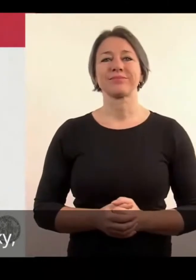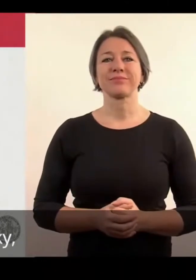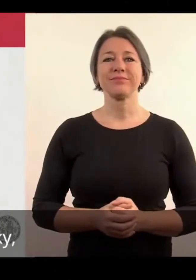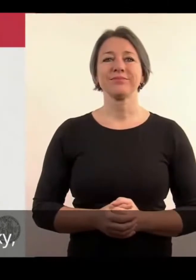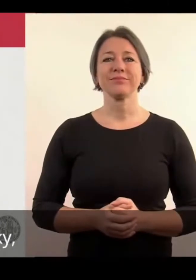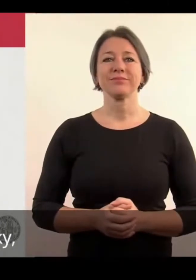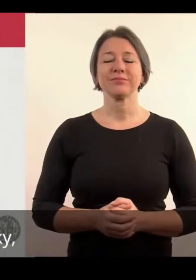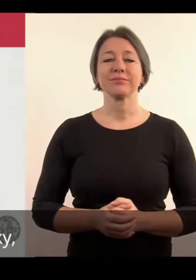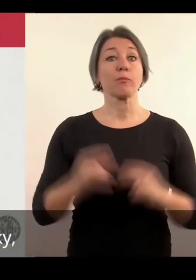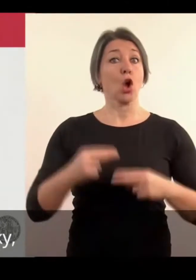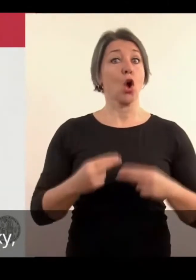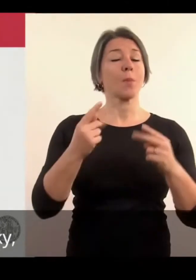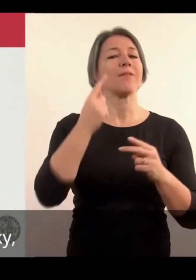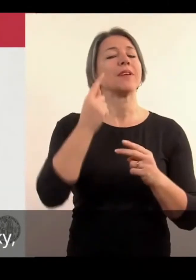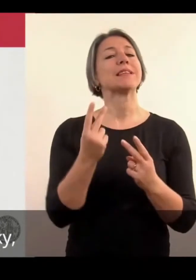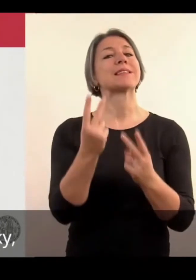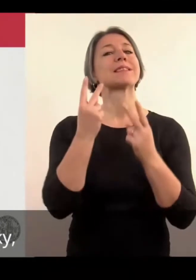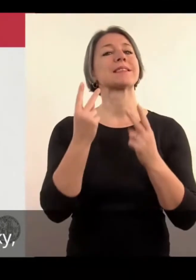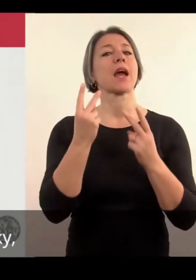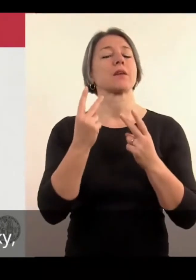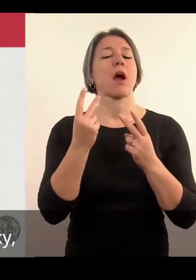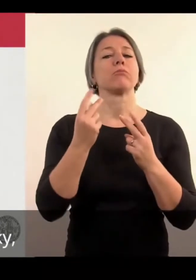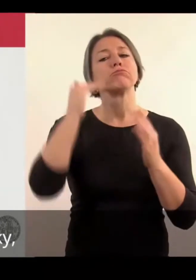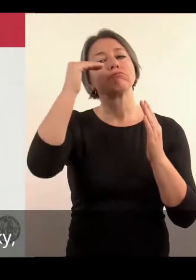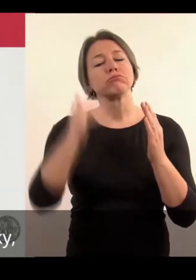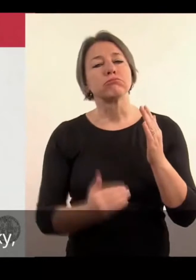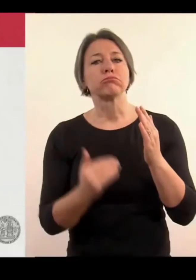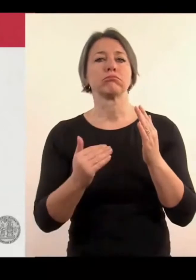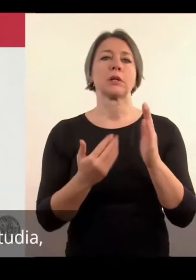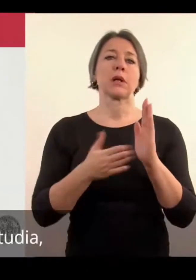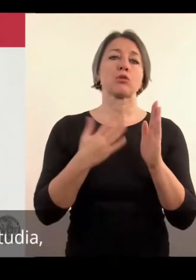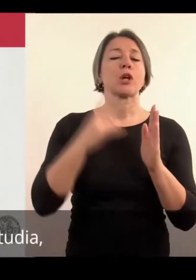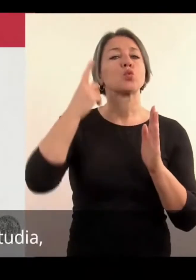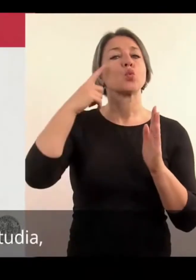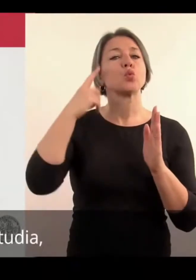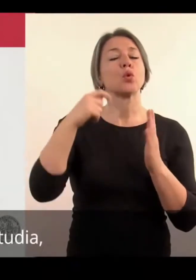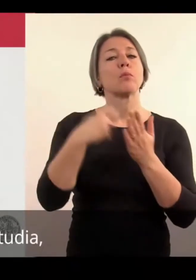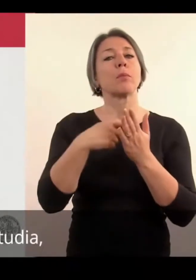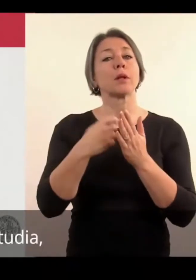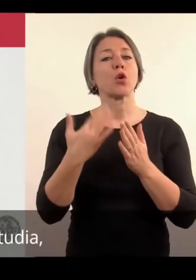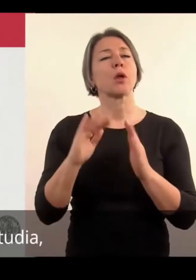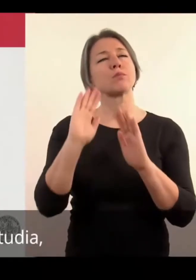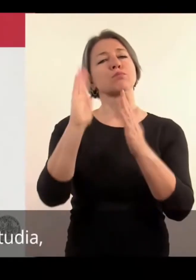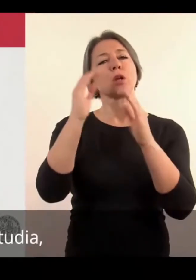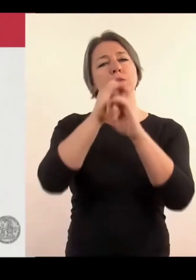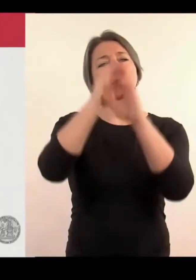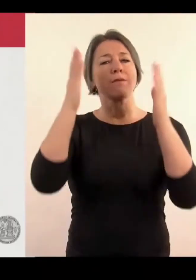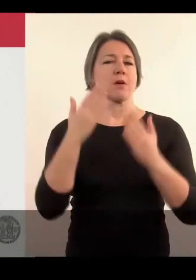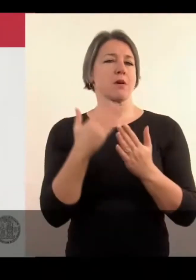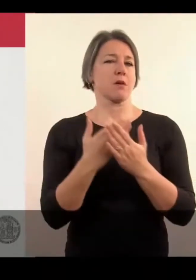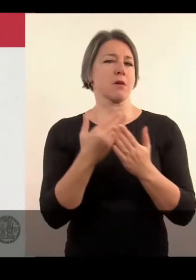Tady vidíte vybrané částky. Jednak finanční náročné studia, aby jsme si